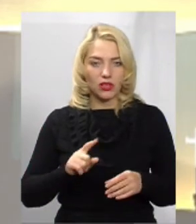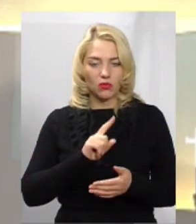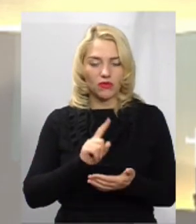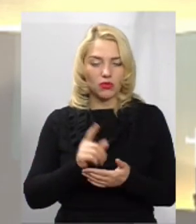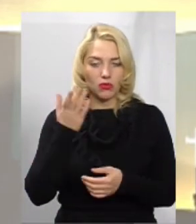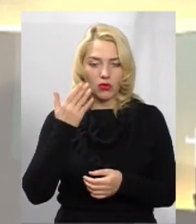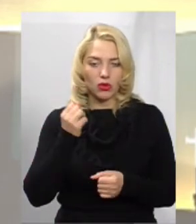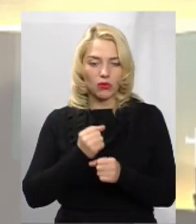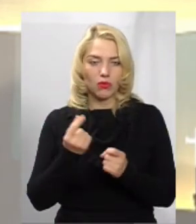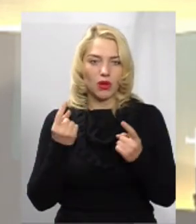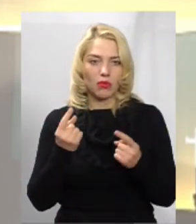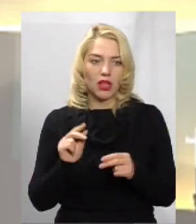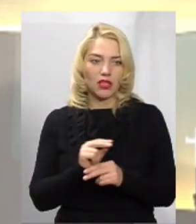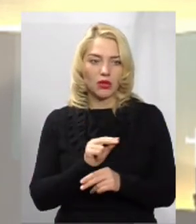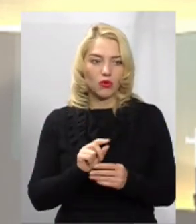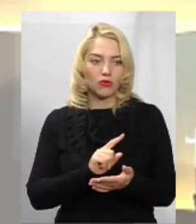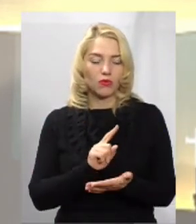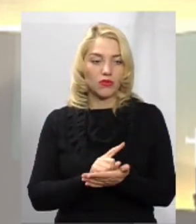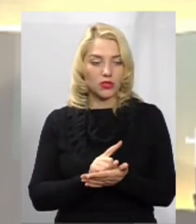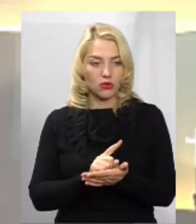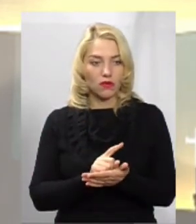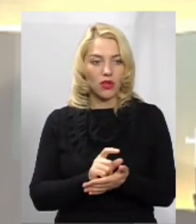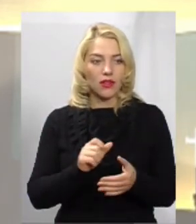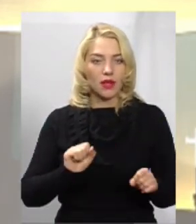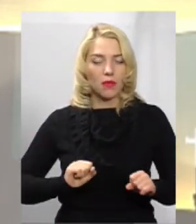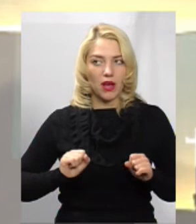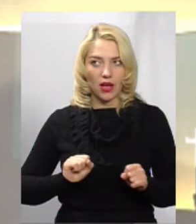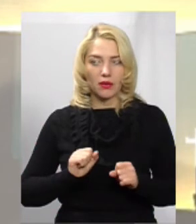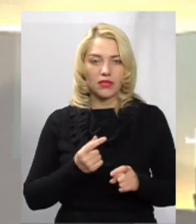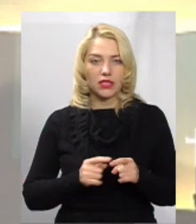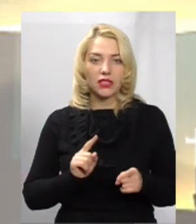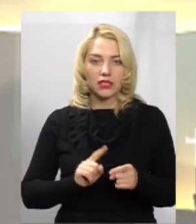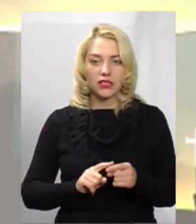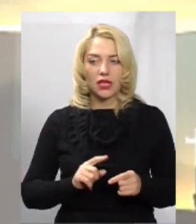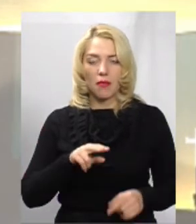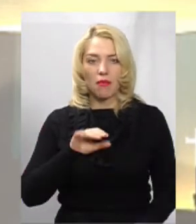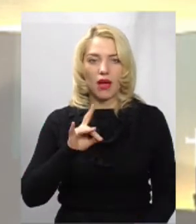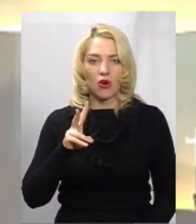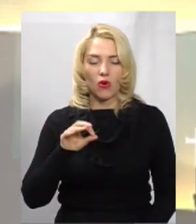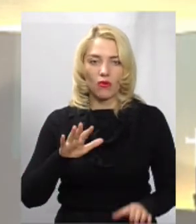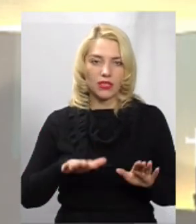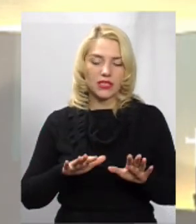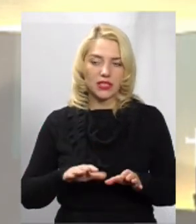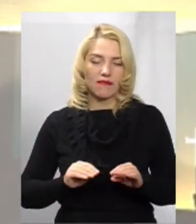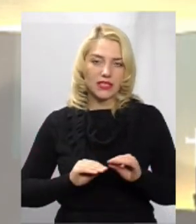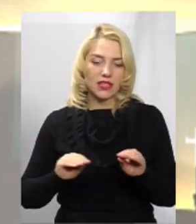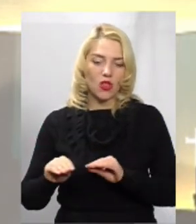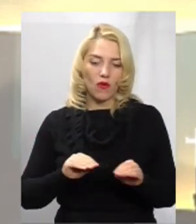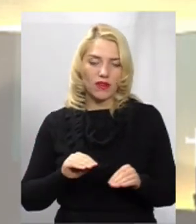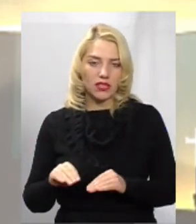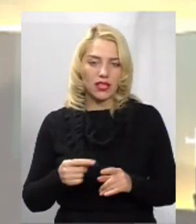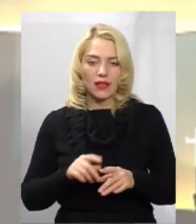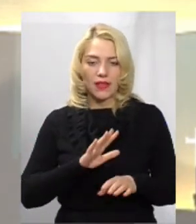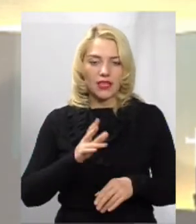коли робимо капітальні ремонти дворів, обов'язково намагаємося ці додаткові паркомістя встановити. Не завжди